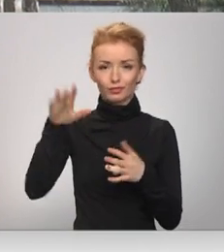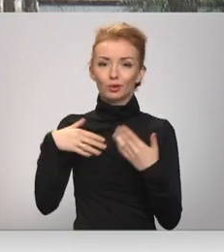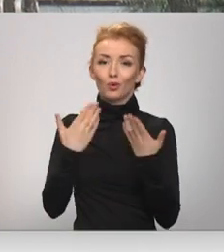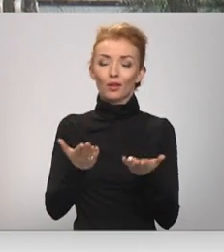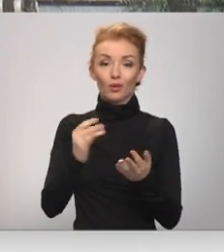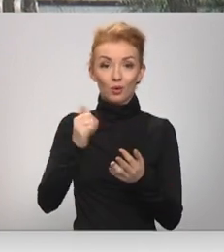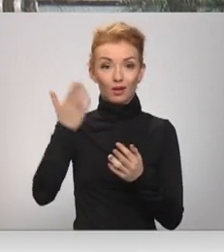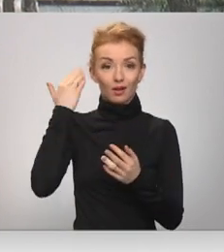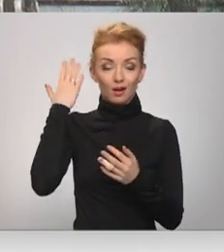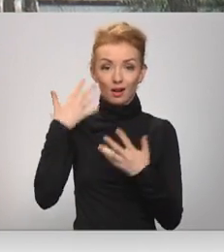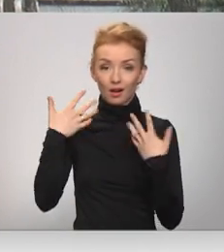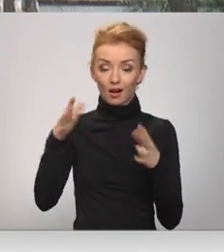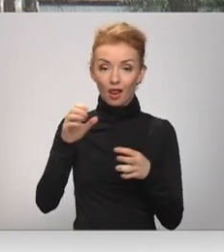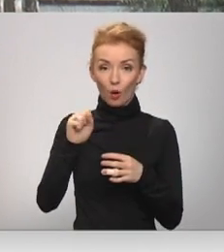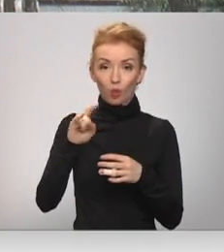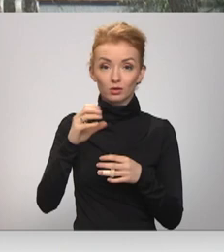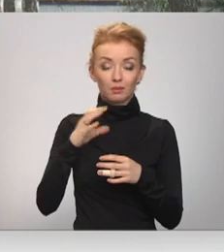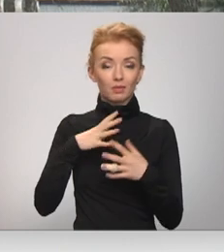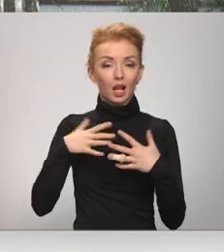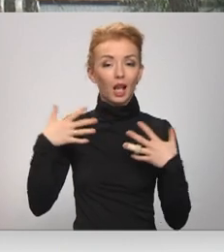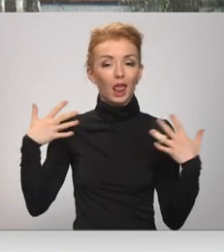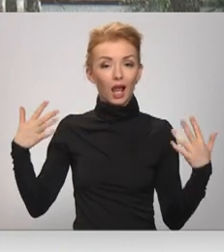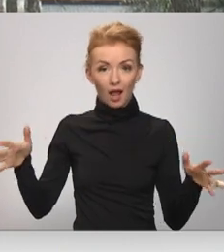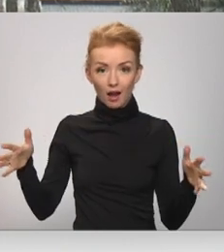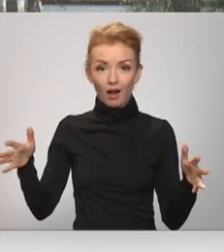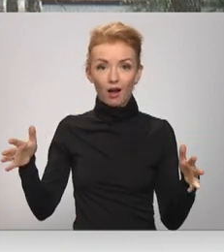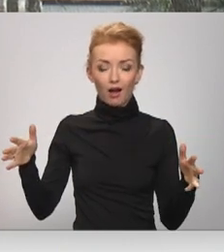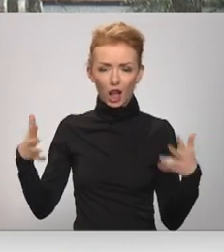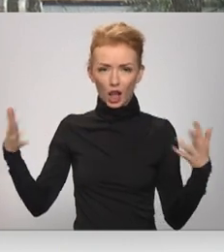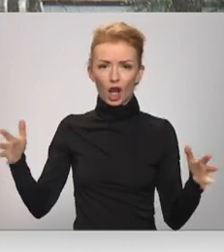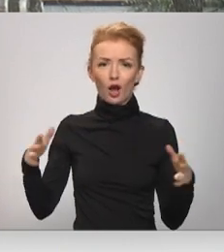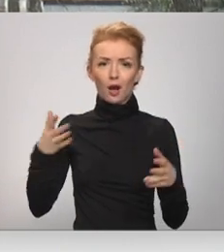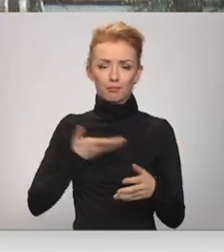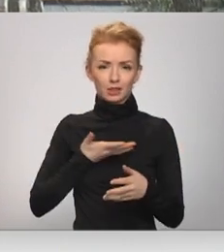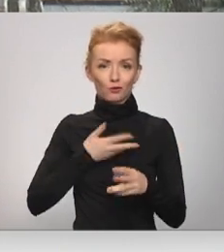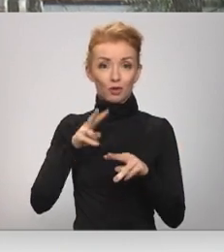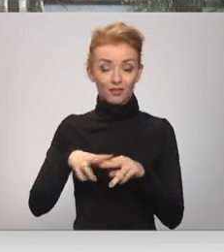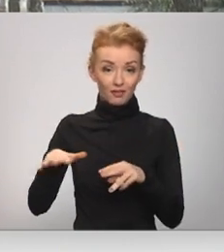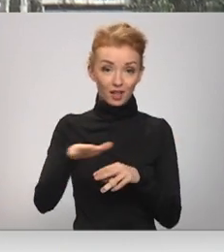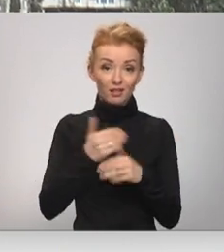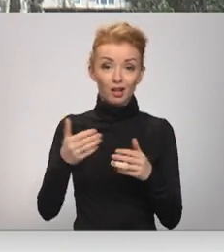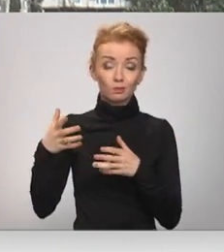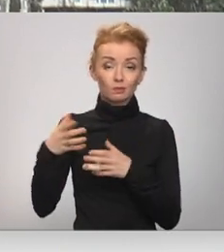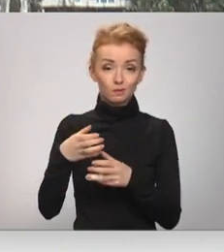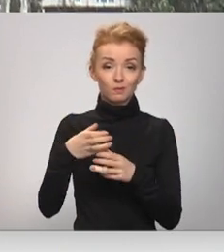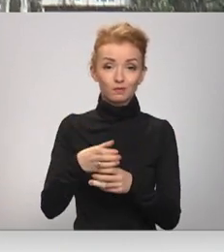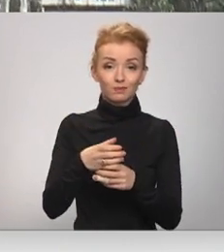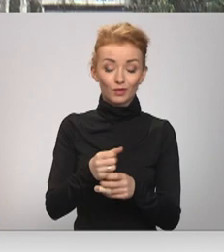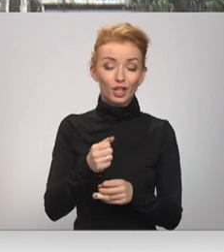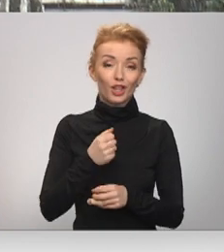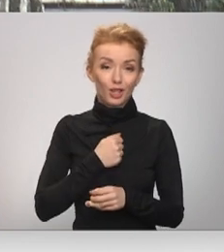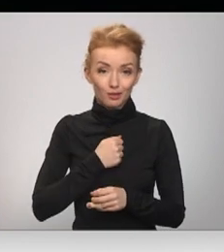jo kādreiz lielautas bija samērā liela. Liela apdzīvotā vieta. Viņa paliek ar vienu, ar vienu mazāku,